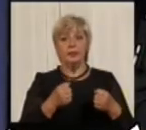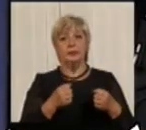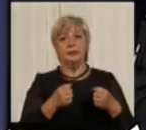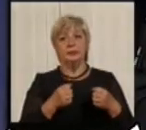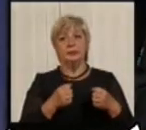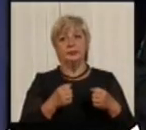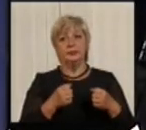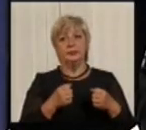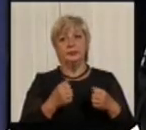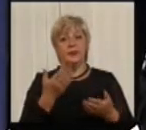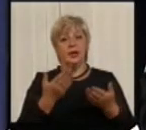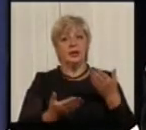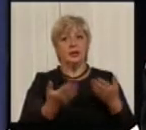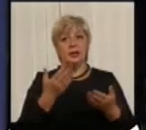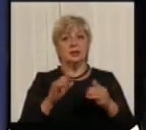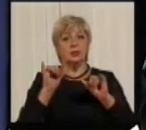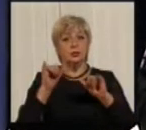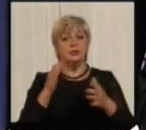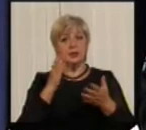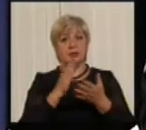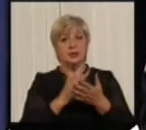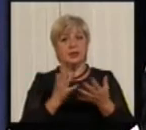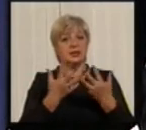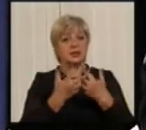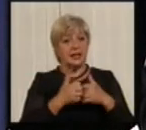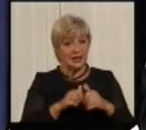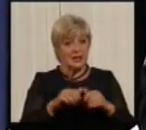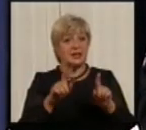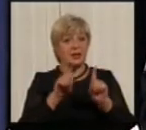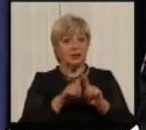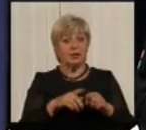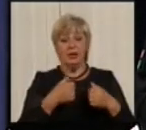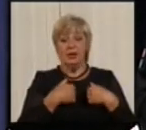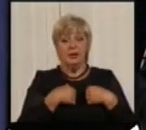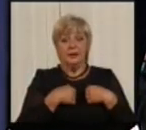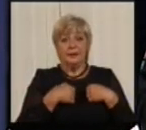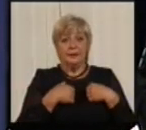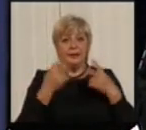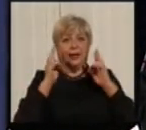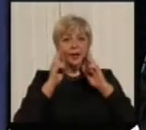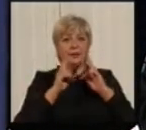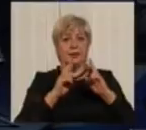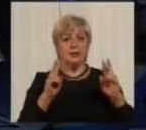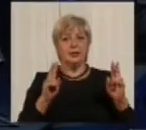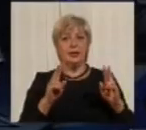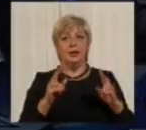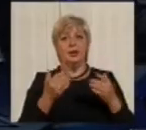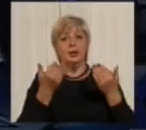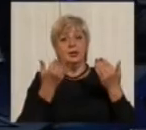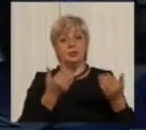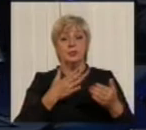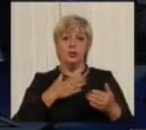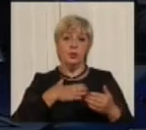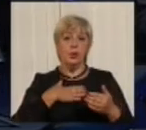насправді. Якщо у вас є ця статистика, я б її подивився, але насправді я не володію інформацією. Просто з вашого досвіду. З мого